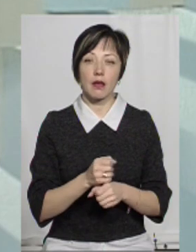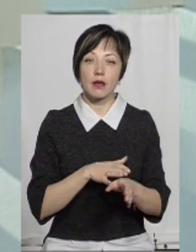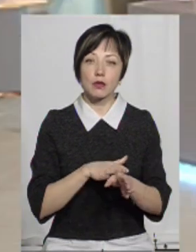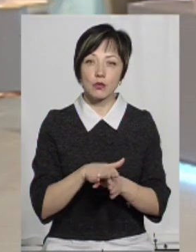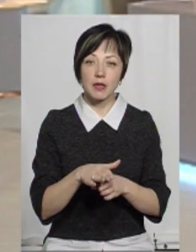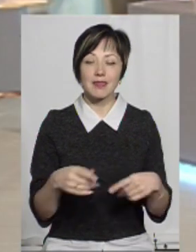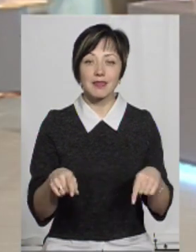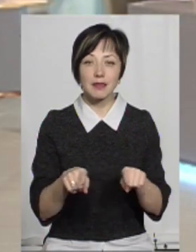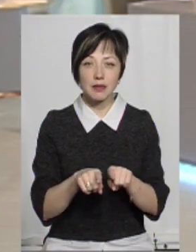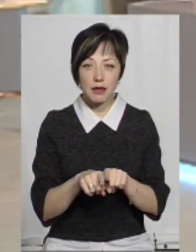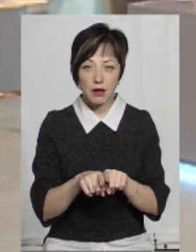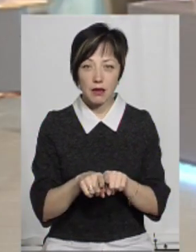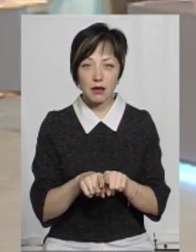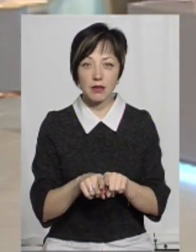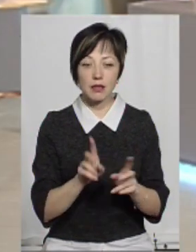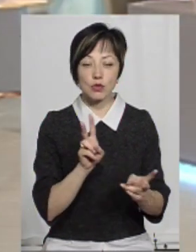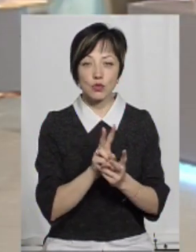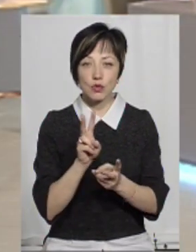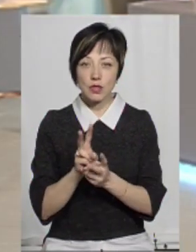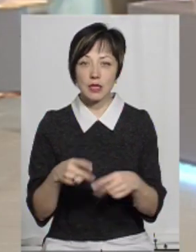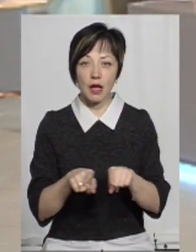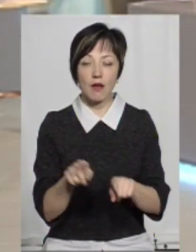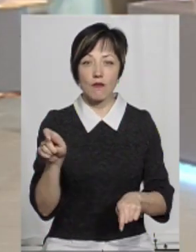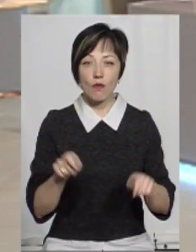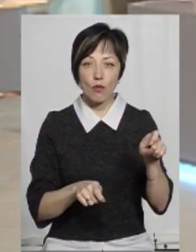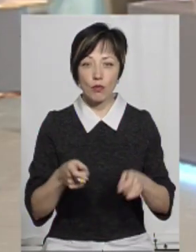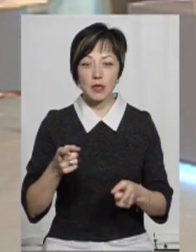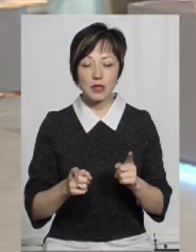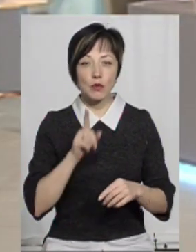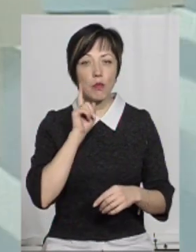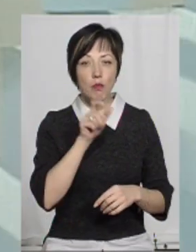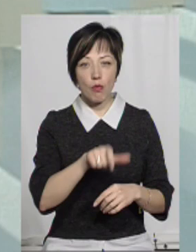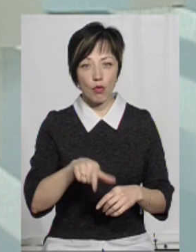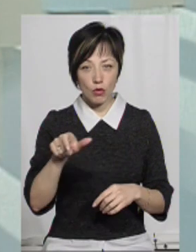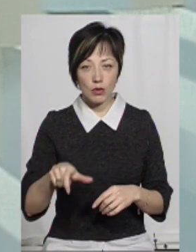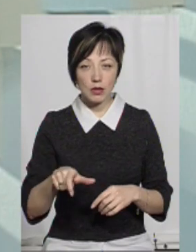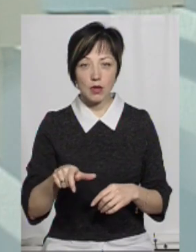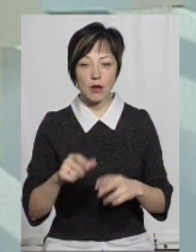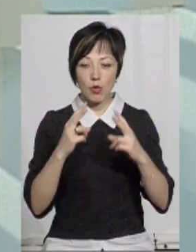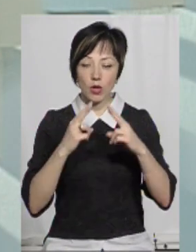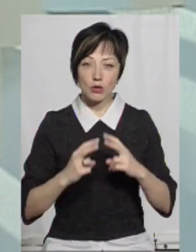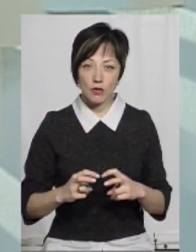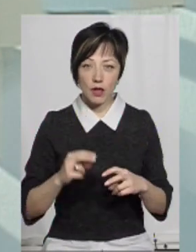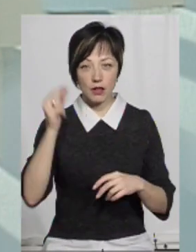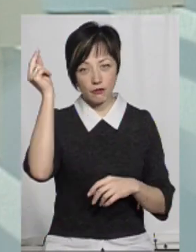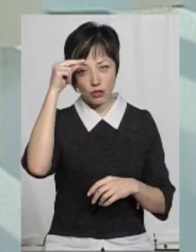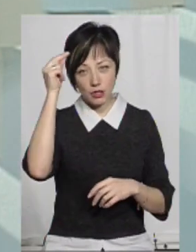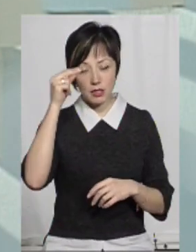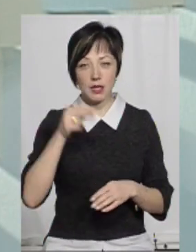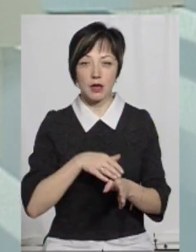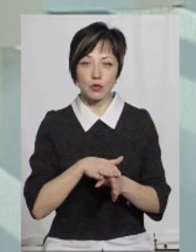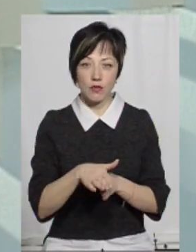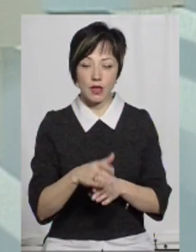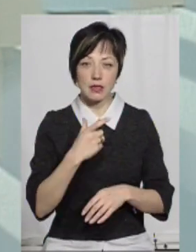зробити так, зробити такі зустрічі, такі форуми, щоб дійсно молодь проаналізувала, навчилася,